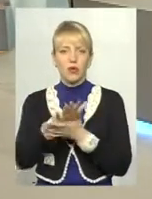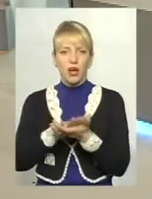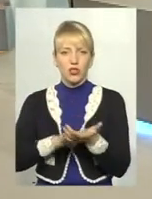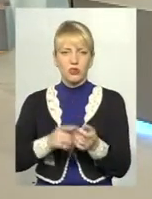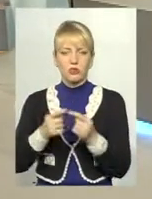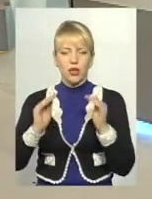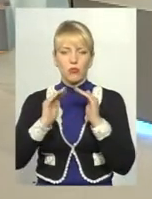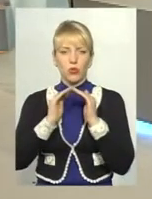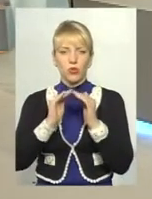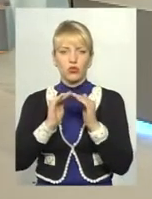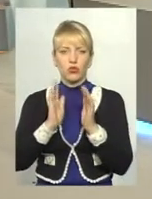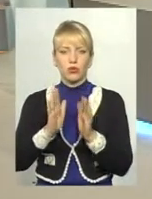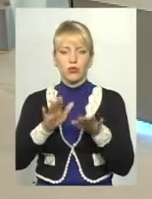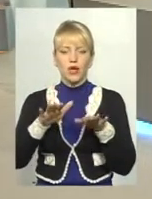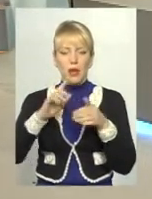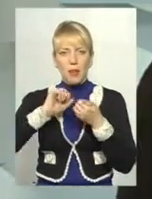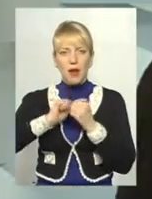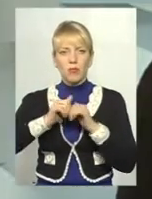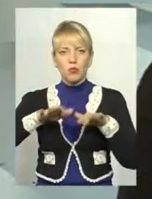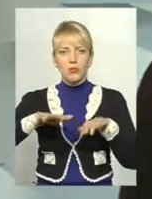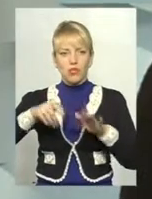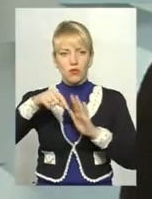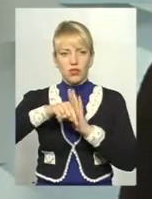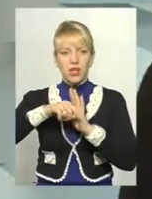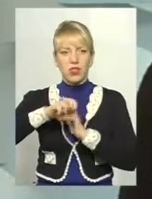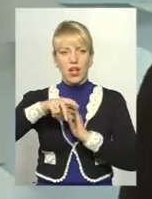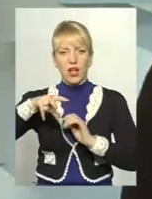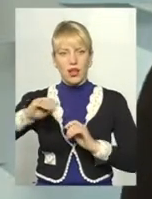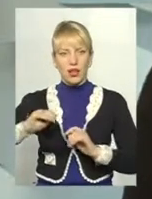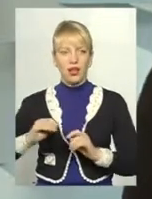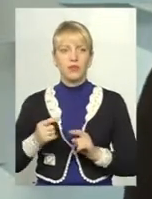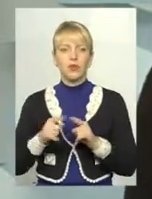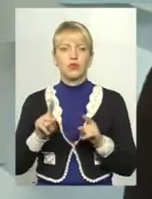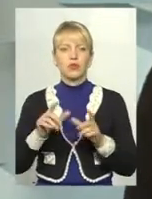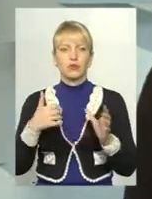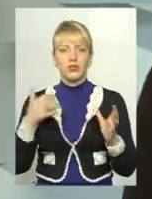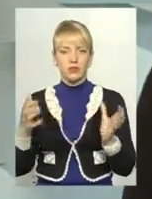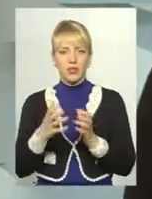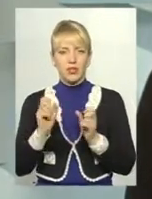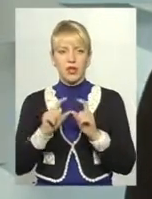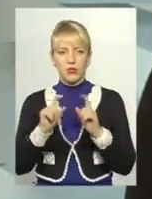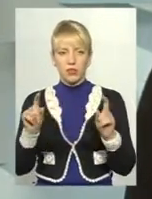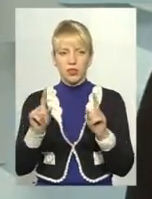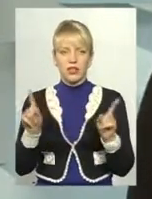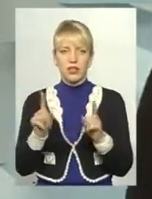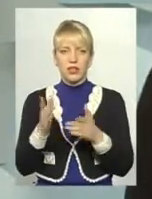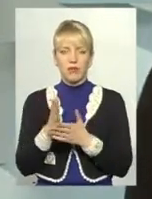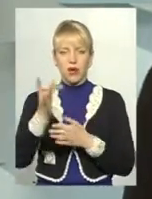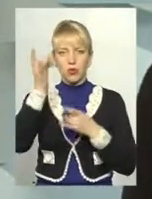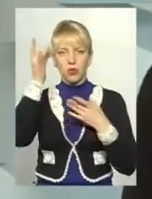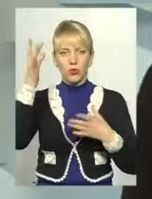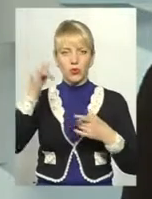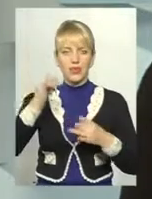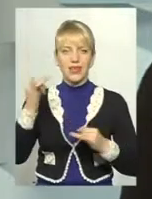будиночок може стати пам'яткою місцевого значення. Але разом з тим, що ми його зберігаємо як об'єкт, який має культурну і